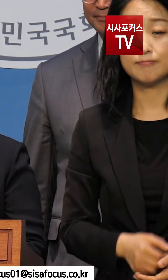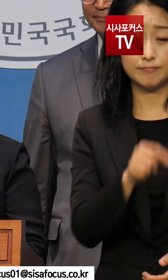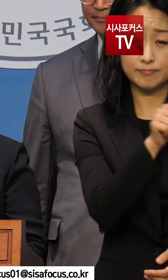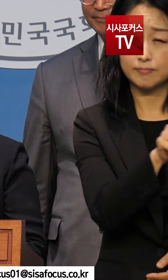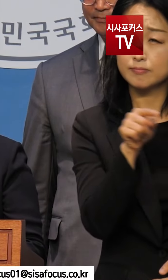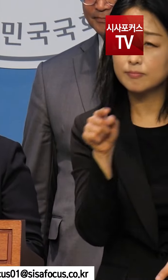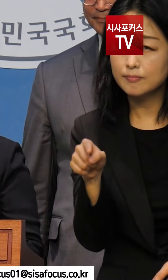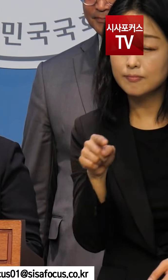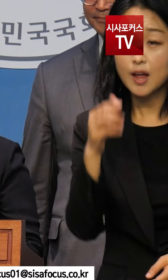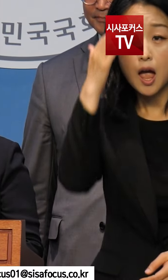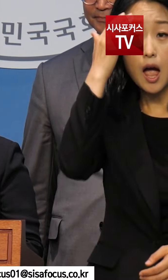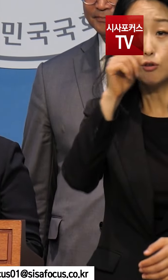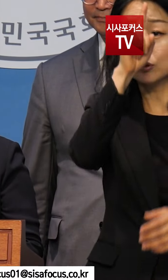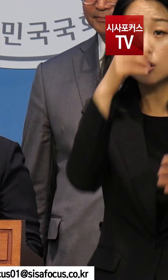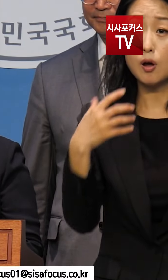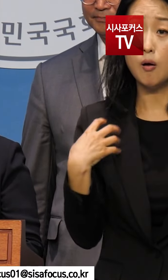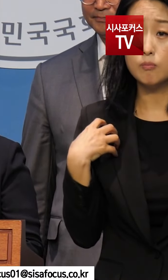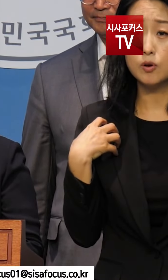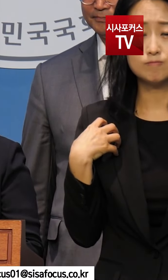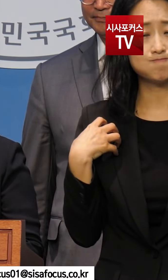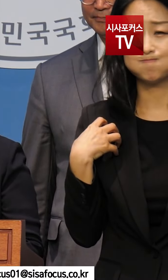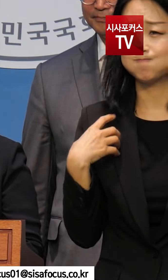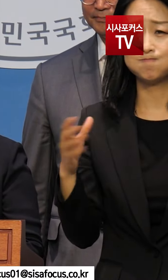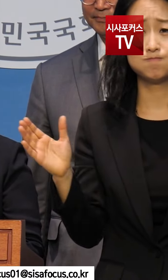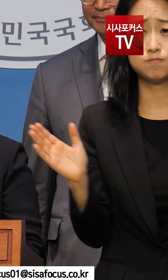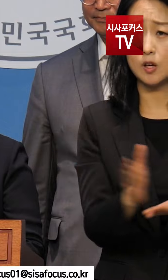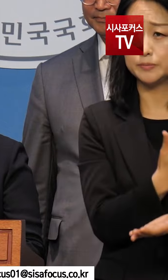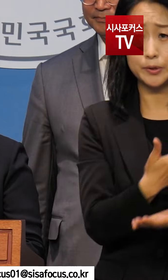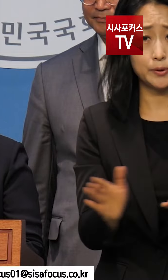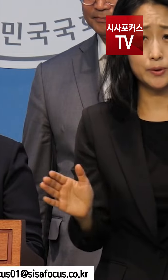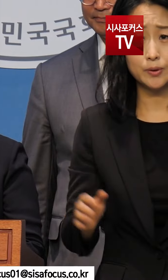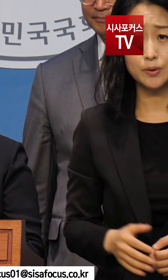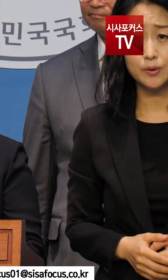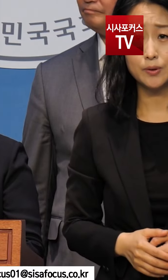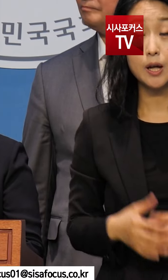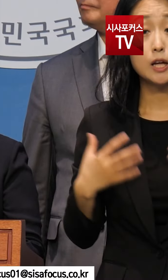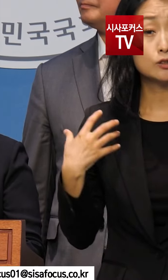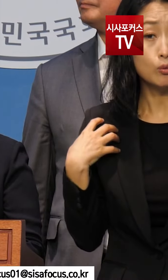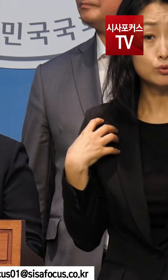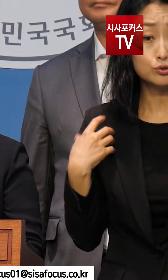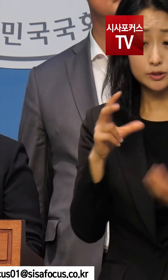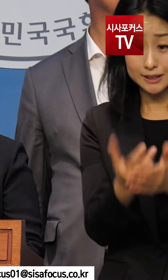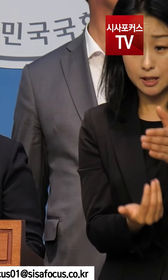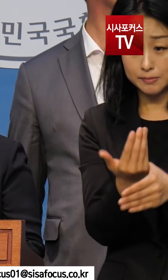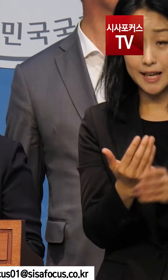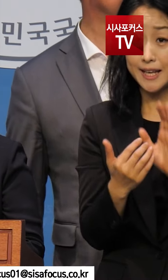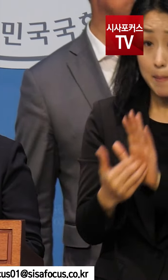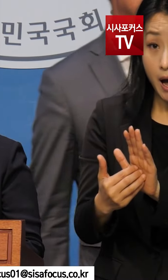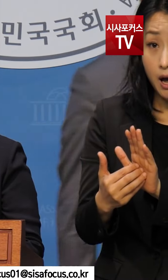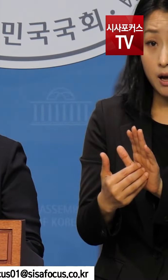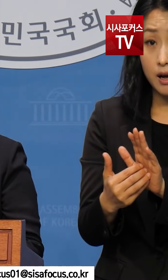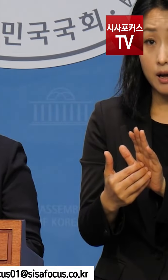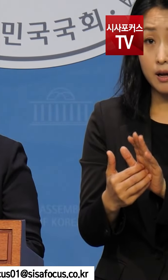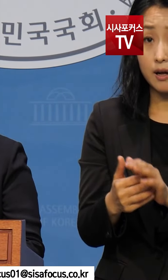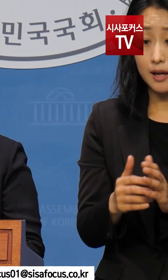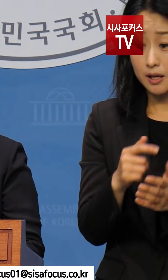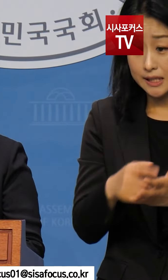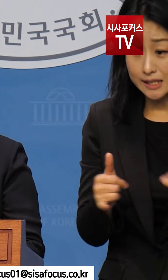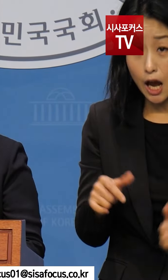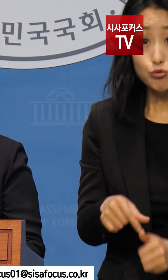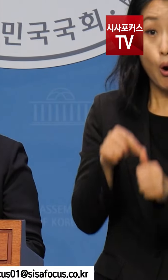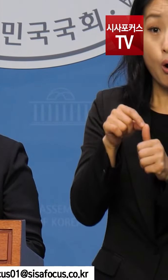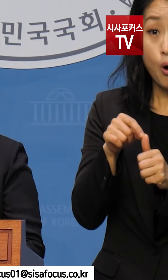현장에 대한민국 정부는 없었습니다. 정부는 참사를 예방하지도 희생자를 구조하지도